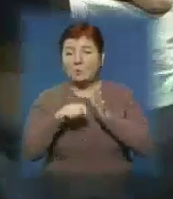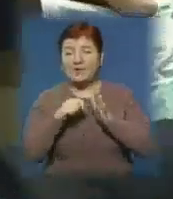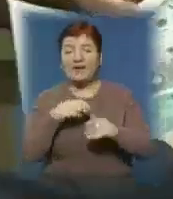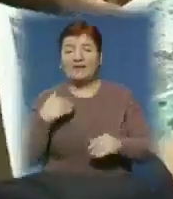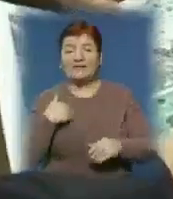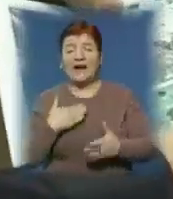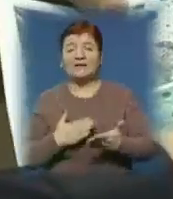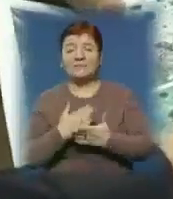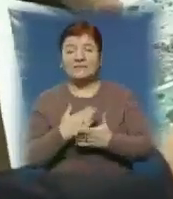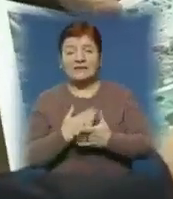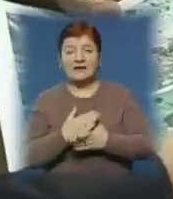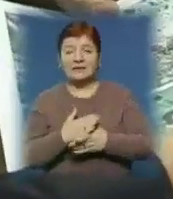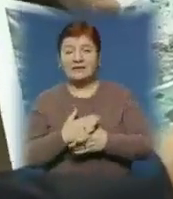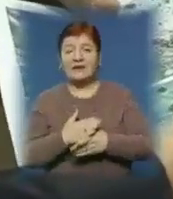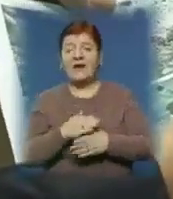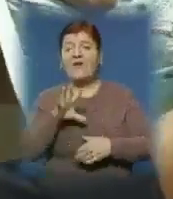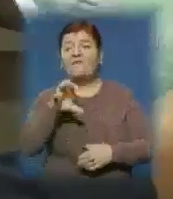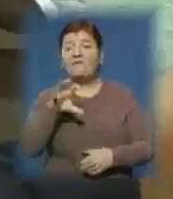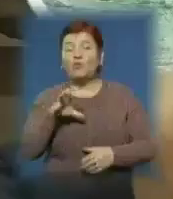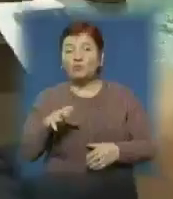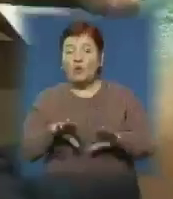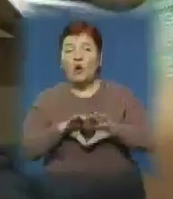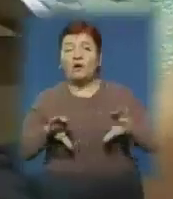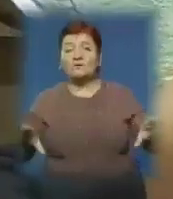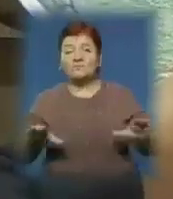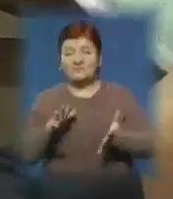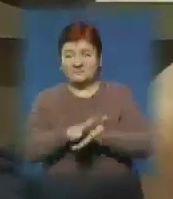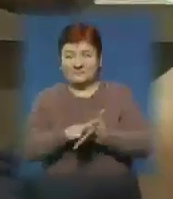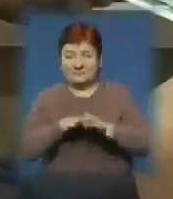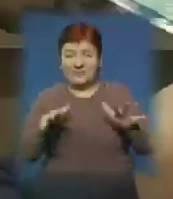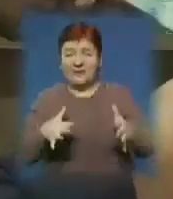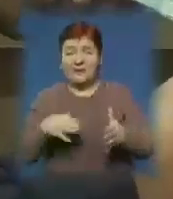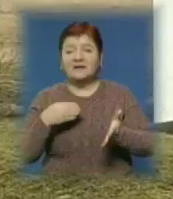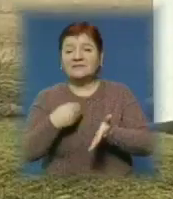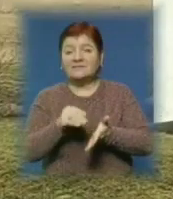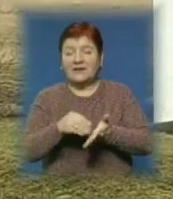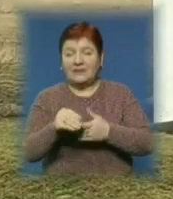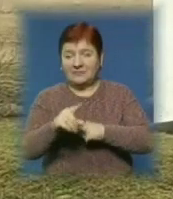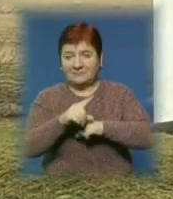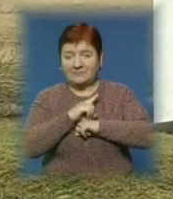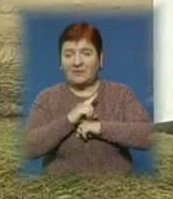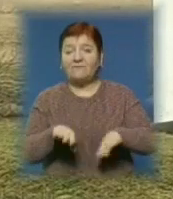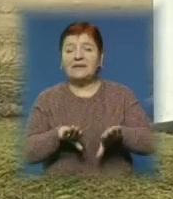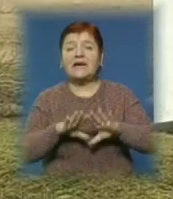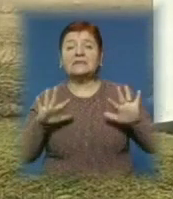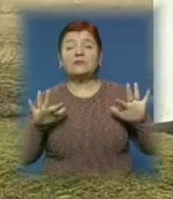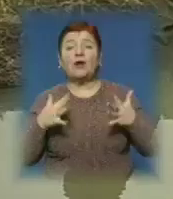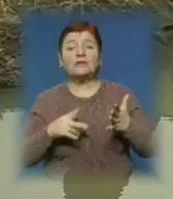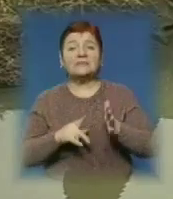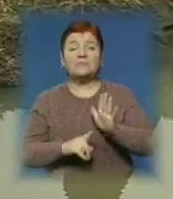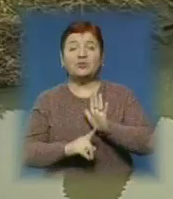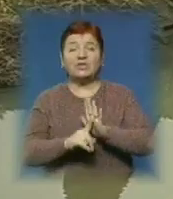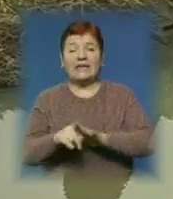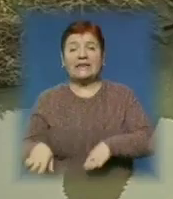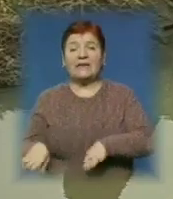адміністрації анонімно надіслали фотознімки від стійника, на котрих зафіксовані тваринні відходи. Відтак ситуацію знову почали вирішувати